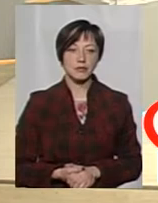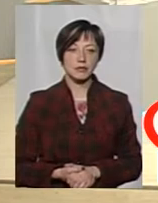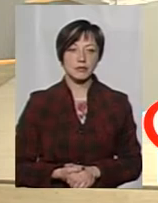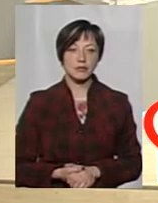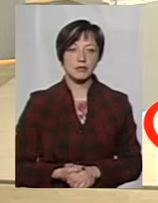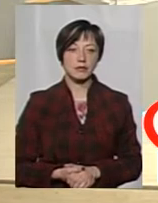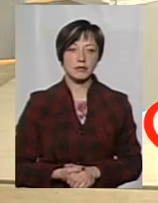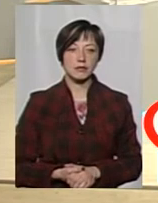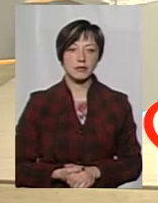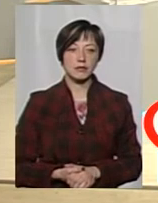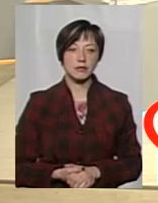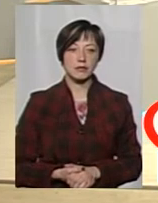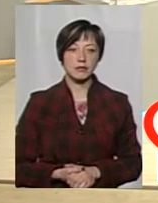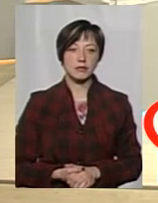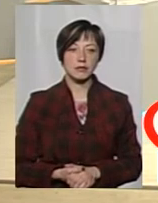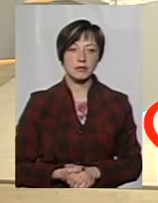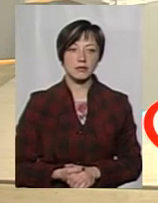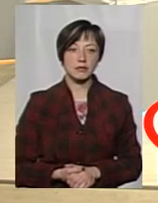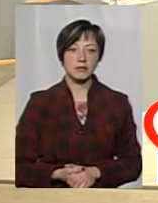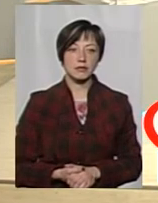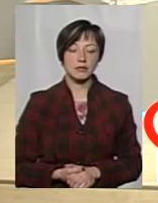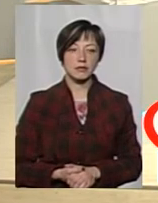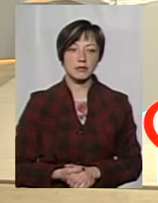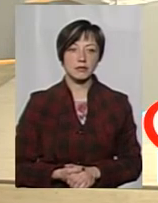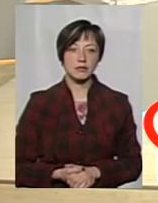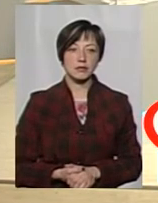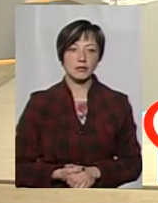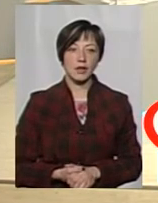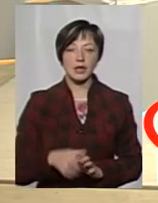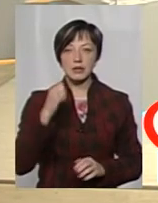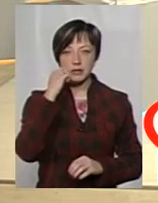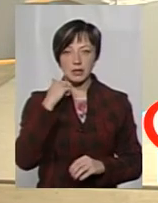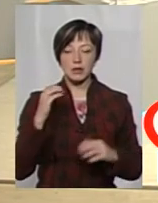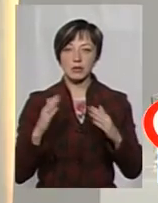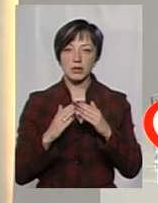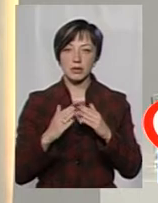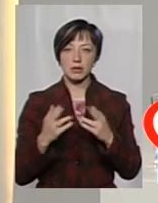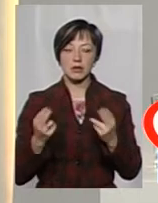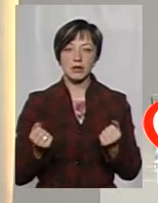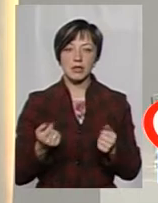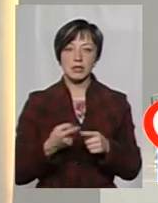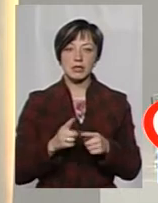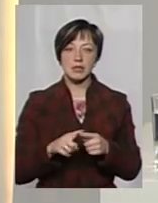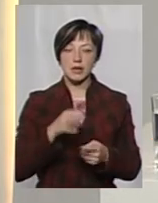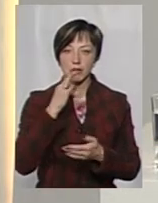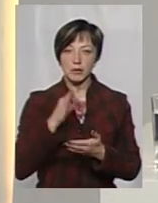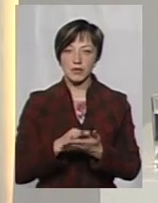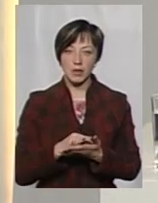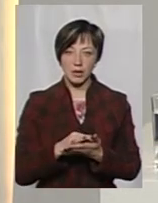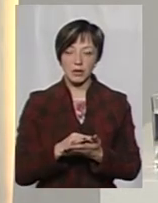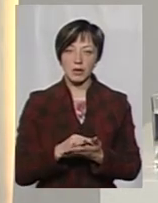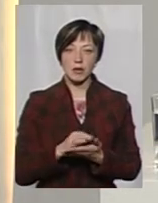Дякую за запитання. Якщо йдеться про газові пічки, це, напевно, йдеться про старі будинки. Звичайно. Це відповідальні, звичайно,